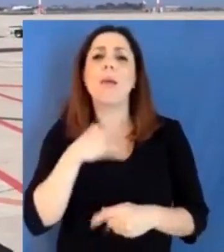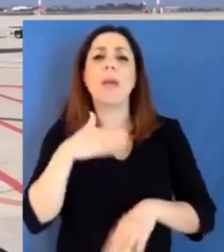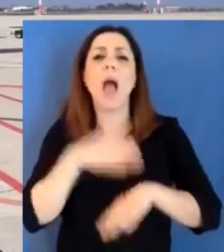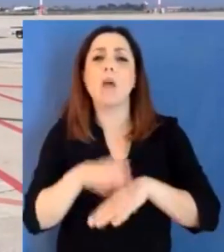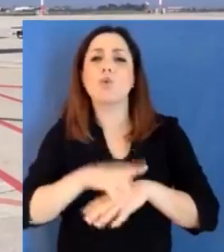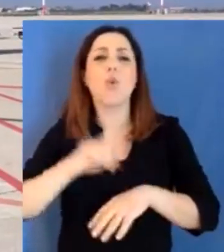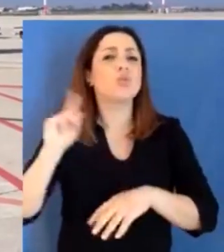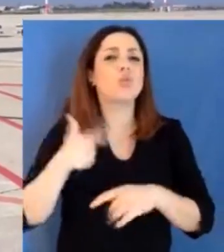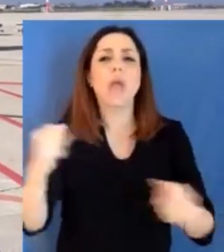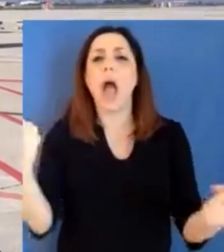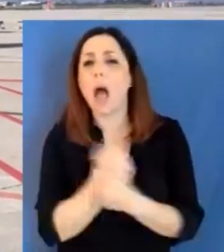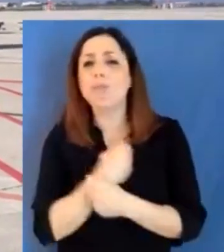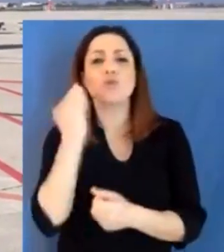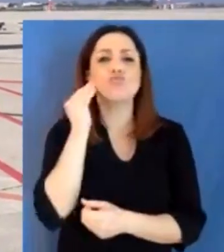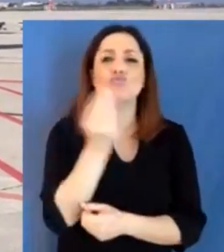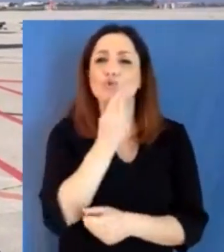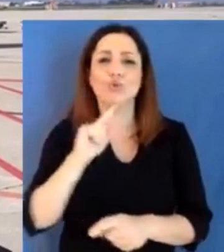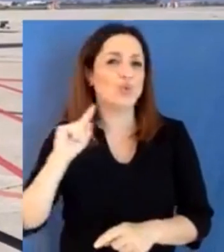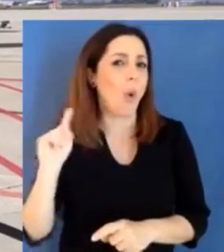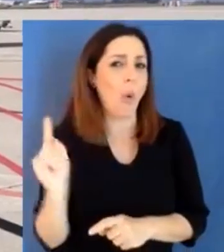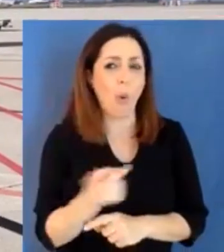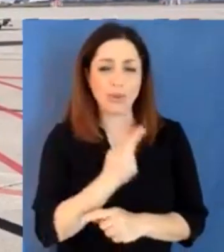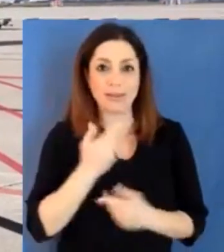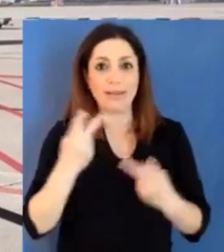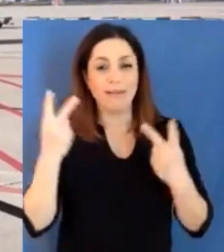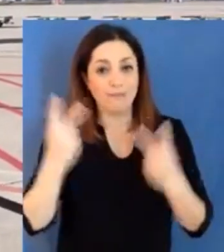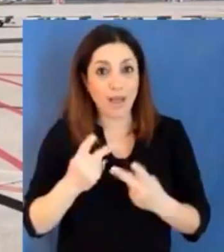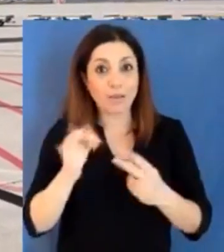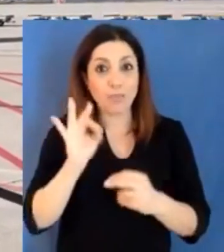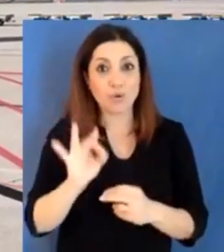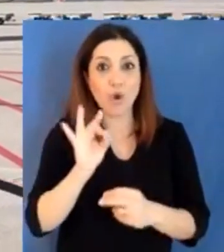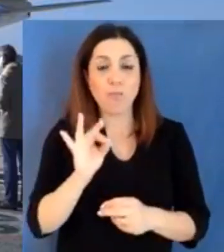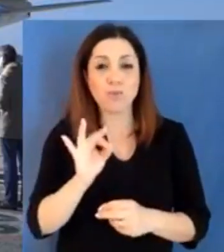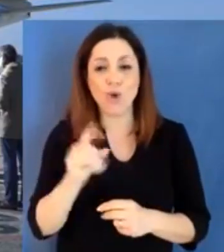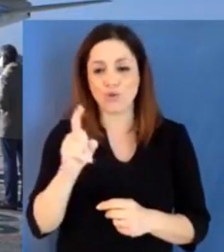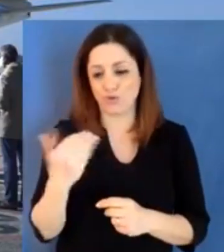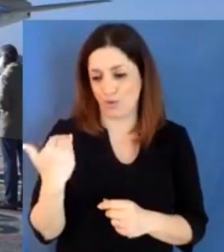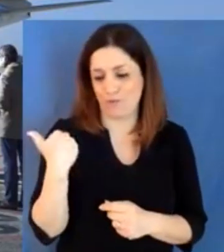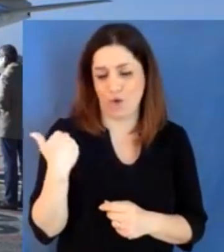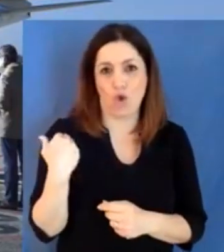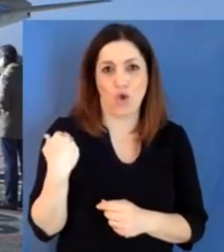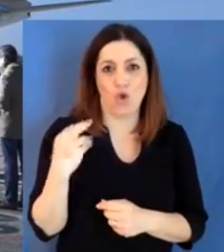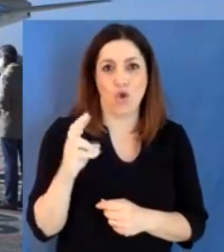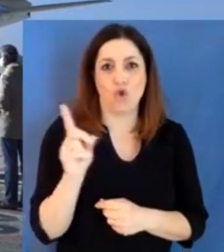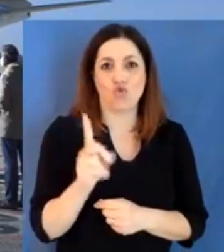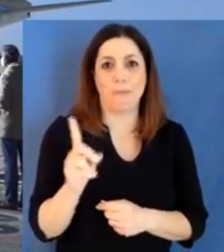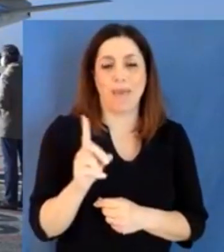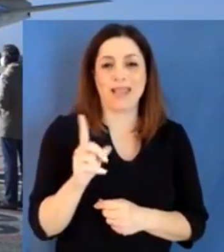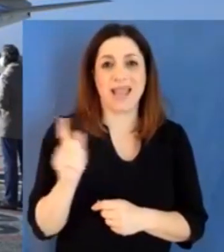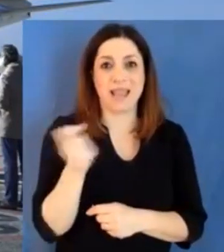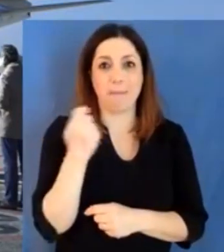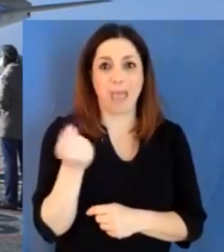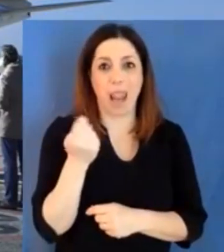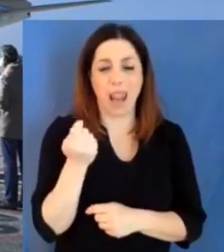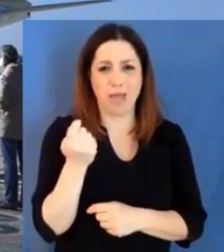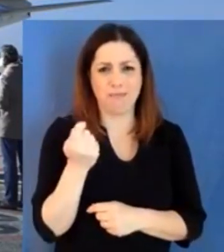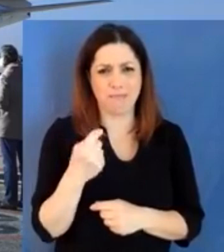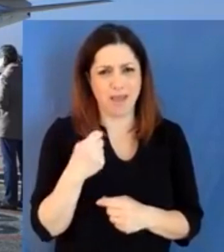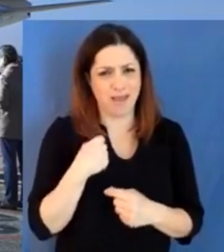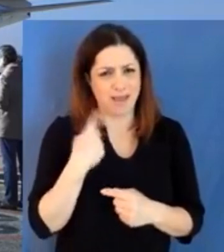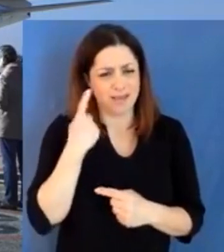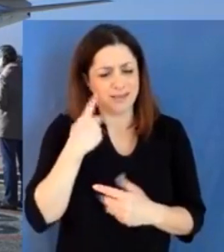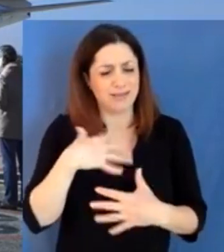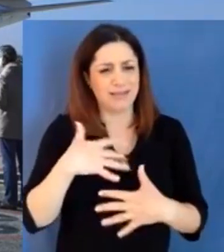è stato più forte di me perché mi mancava moltissimo quel rapporto stretto con le persone, soprattutto con i